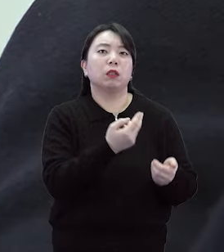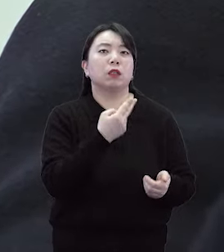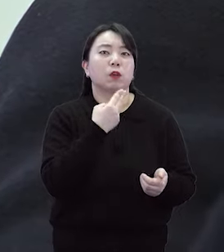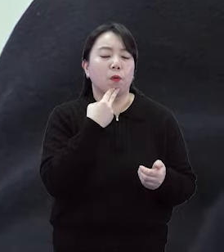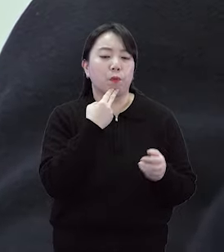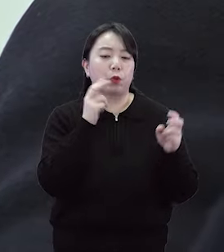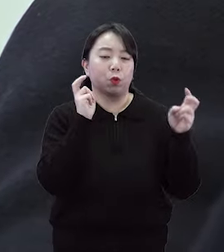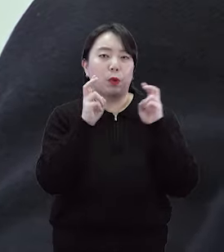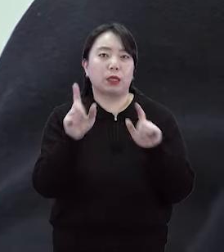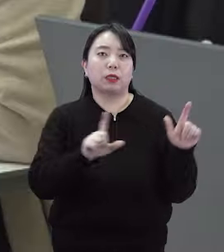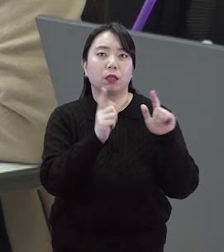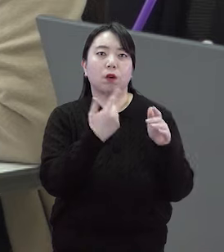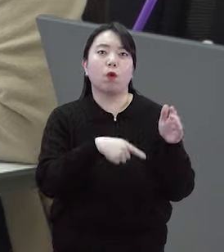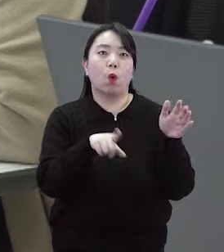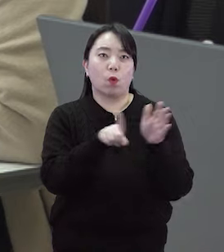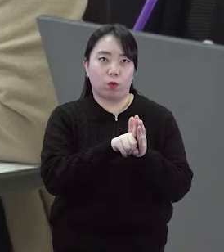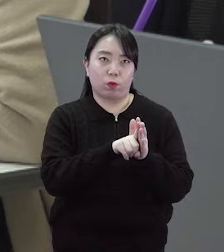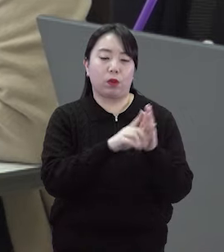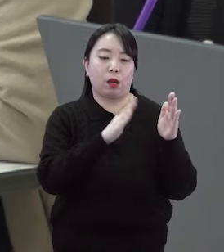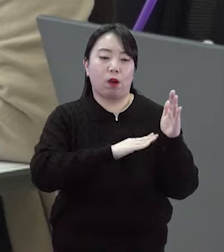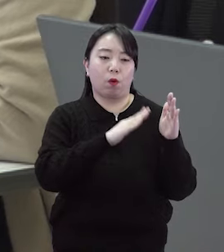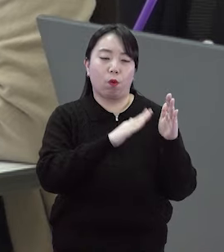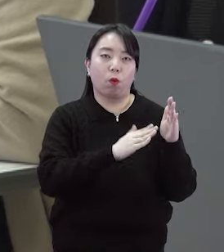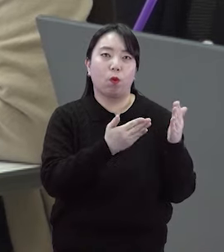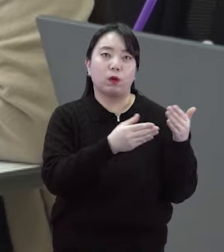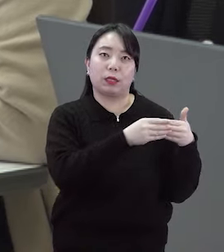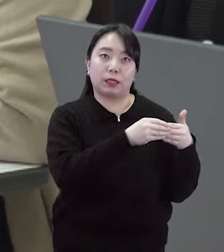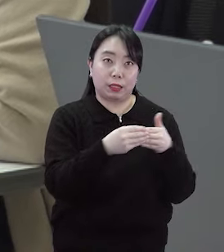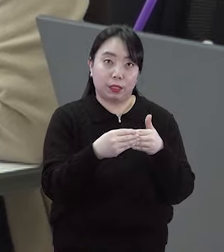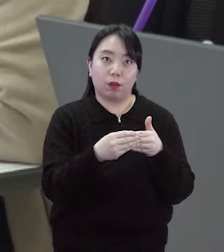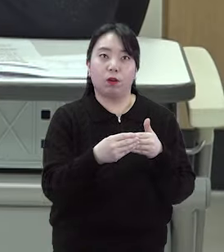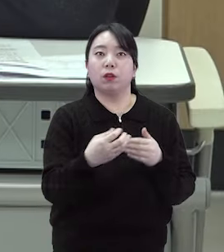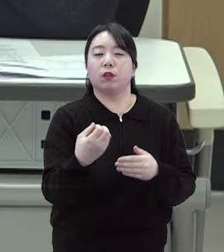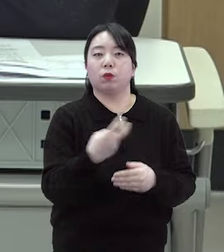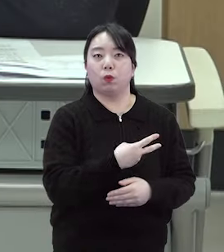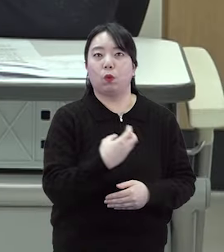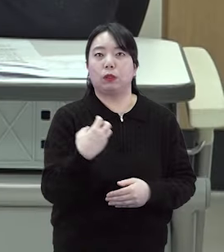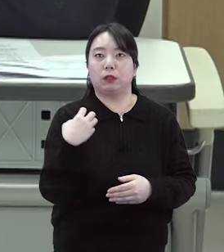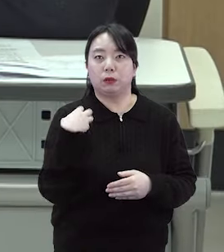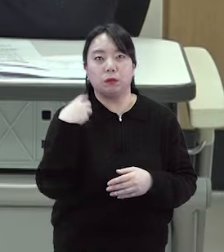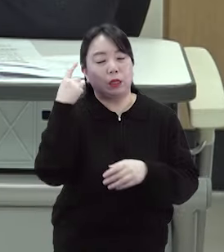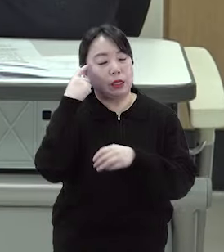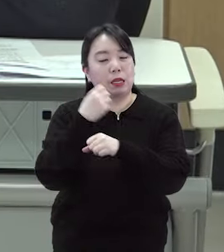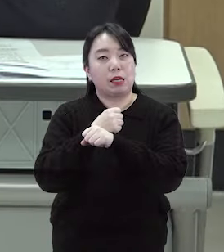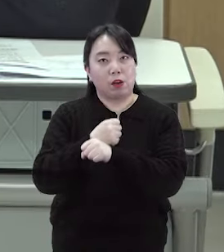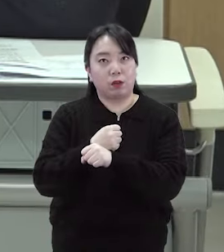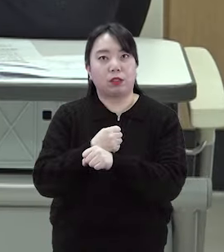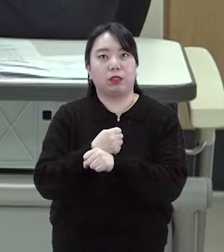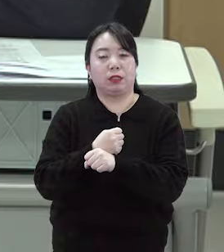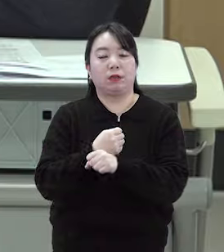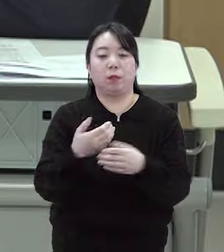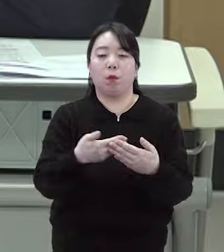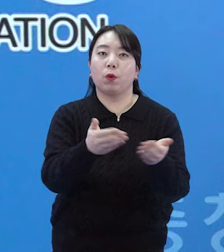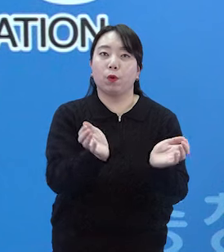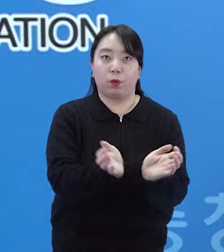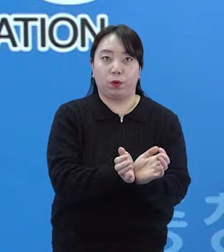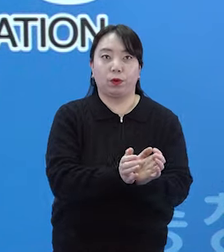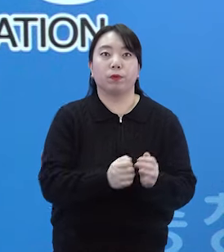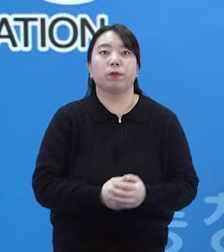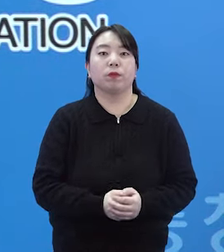직장 생활을 위한 공직 리더십과 책무성을 연구하며 실천하는 세대공감 학습공동체입니다